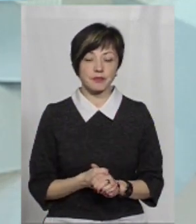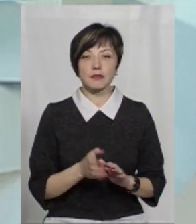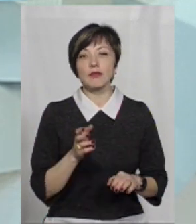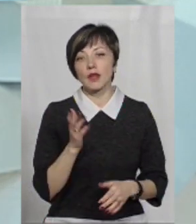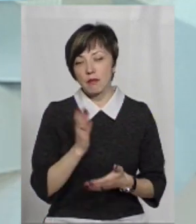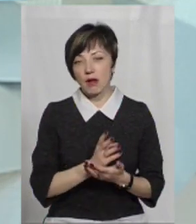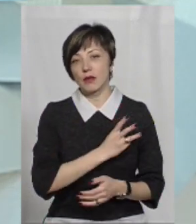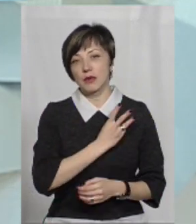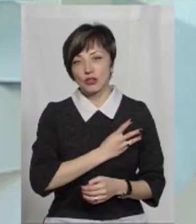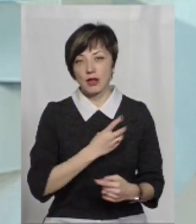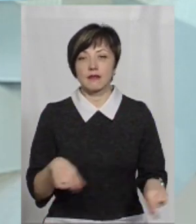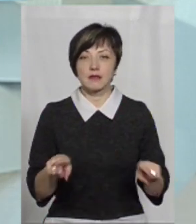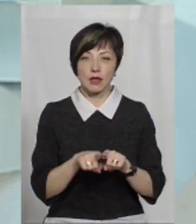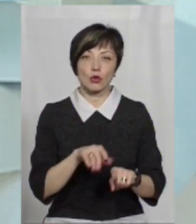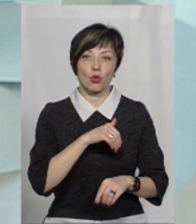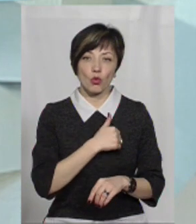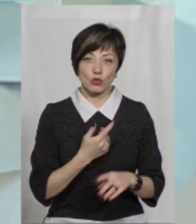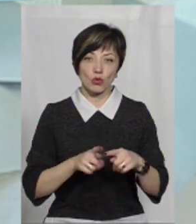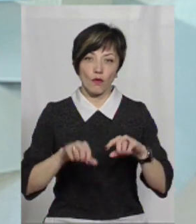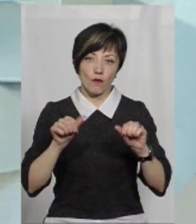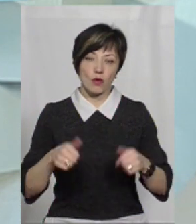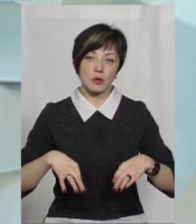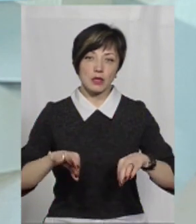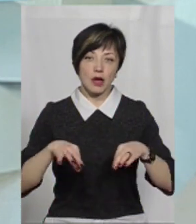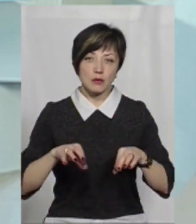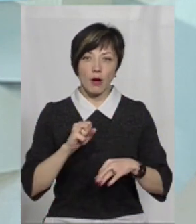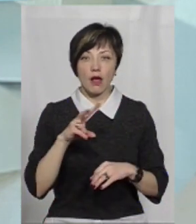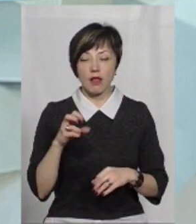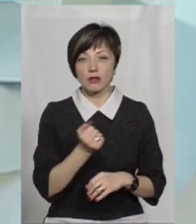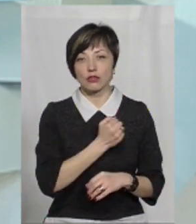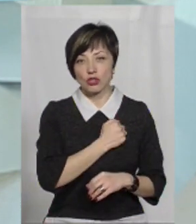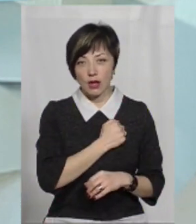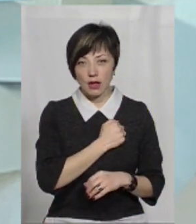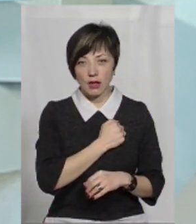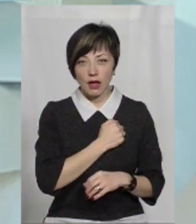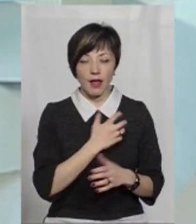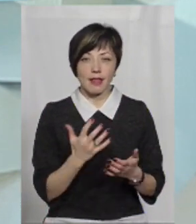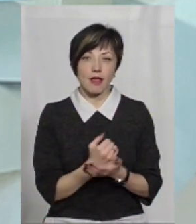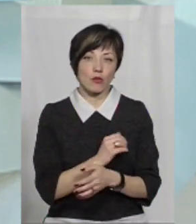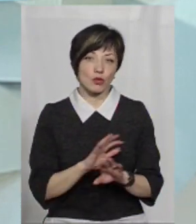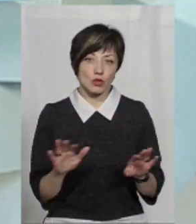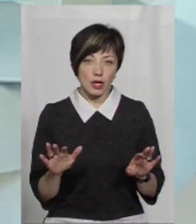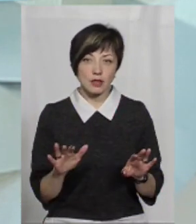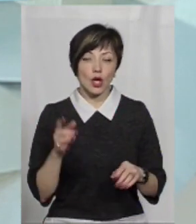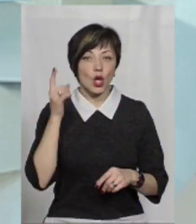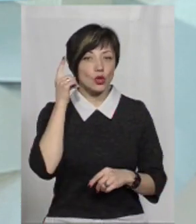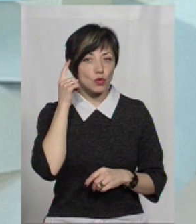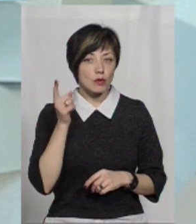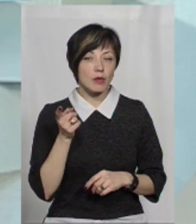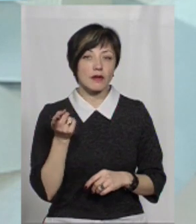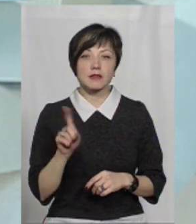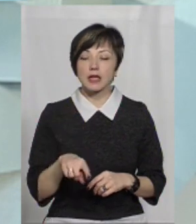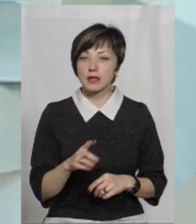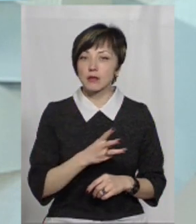виявляли бажання, що все-таки хочуть оформити транспортний засіб, але, на жаль, в них не виходить, тому я думаю, що все-таки